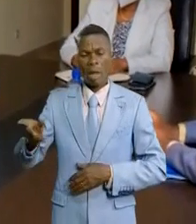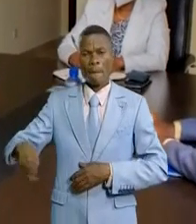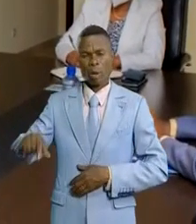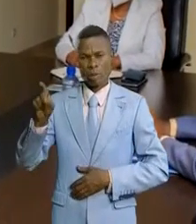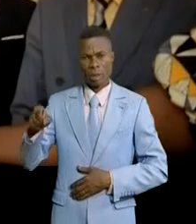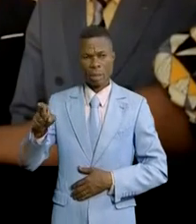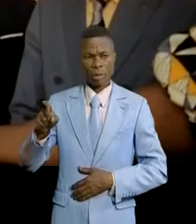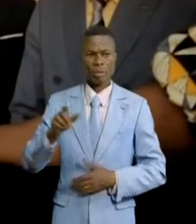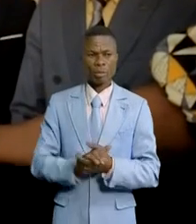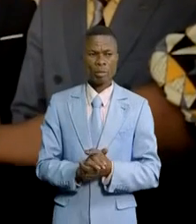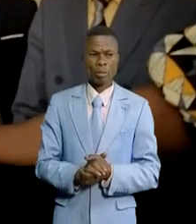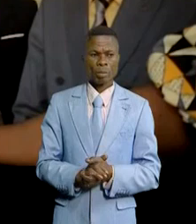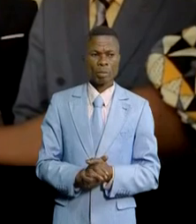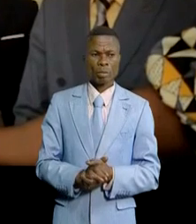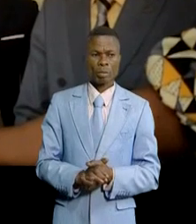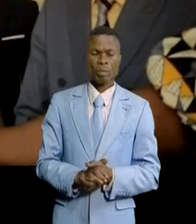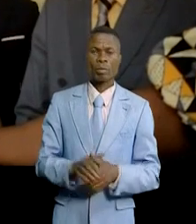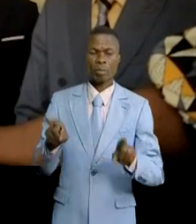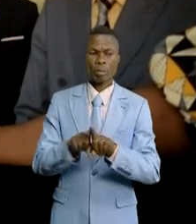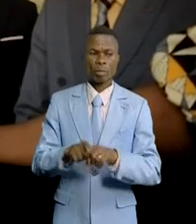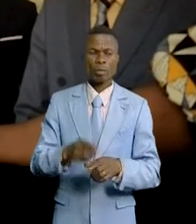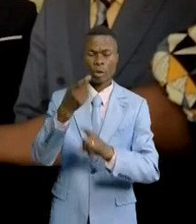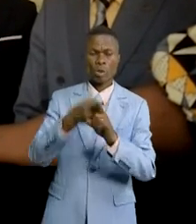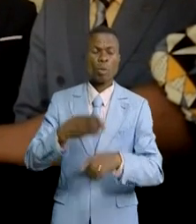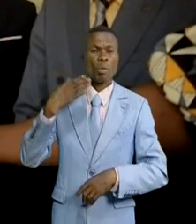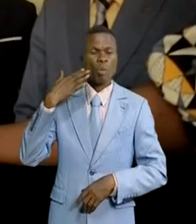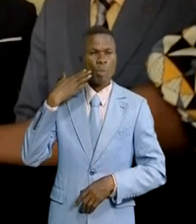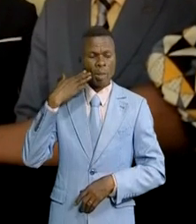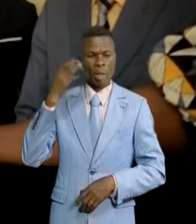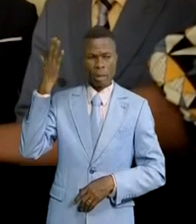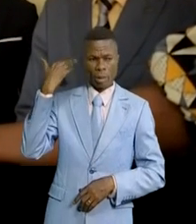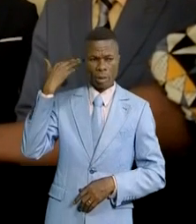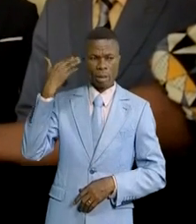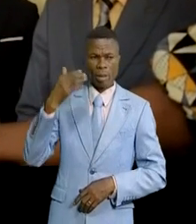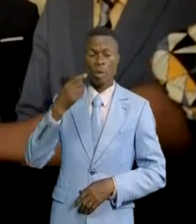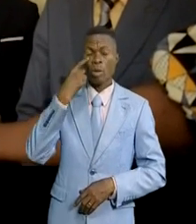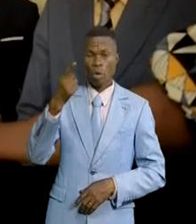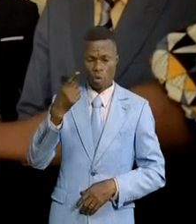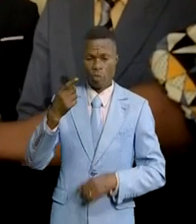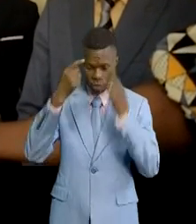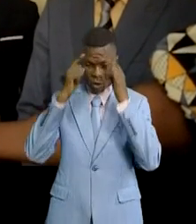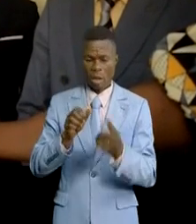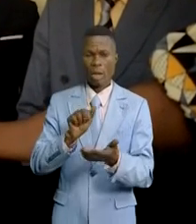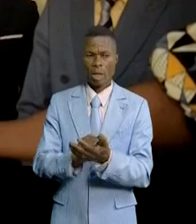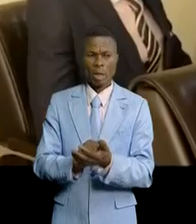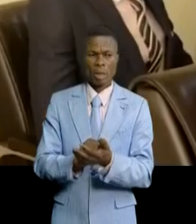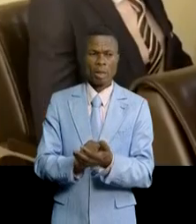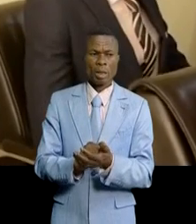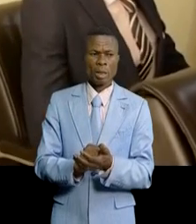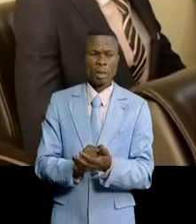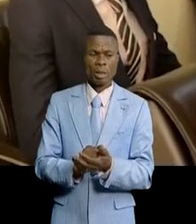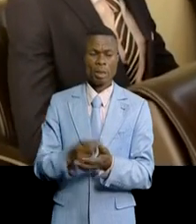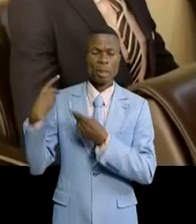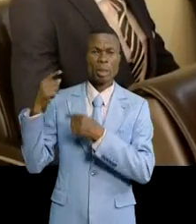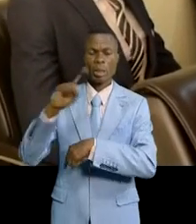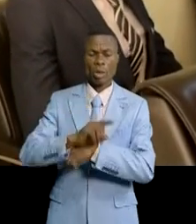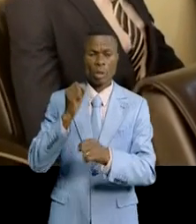Congo. Quand elle m'a dit que le est un problème, c'est que le Congo qui a un problème. On sent cet engagement-là et nous sommes toujours là, très